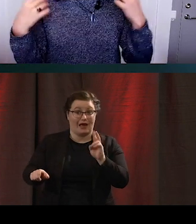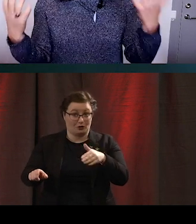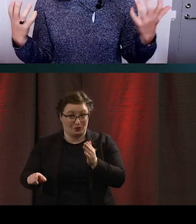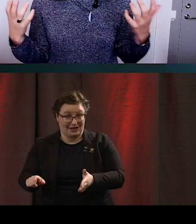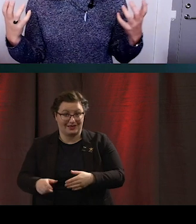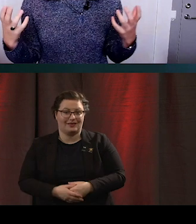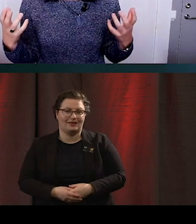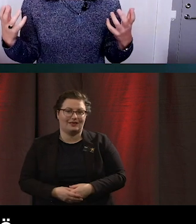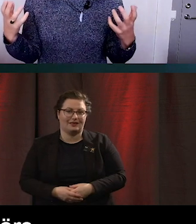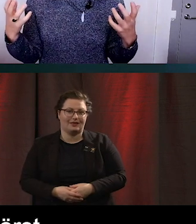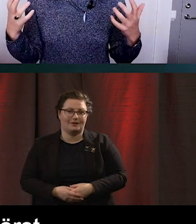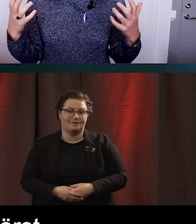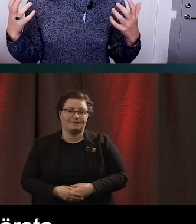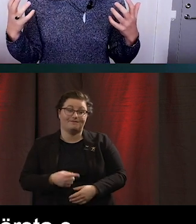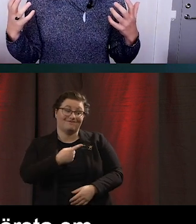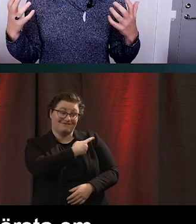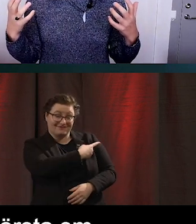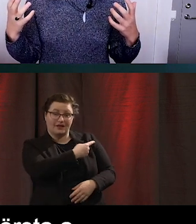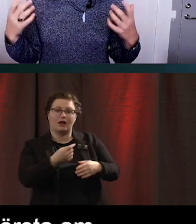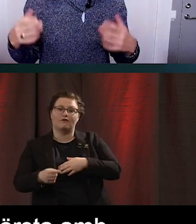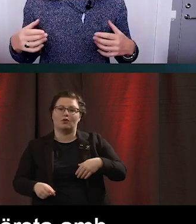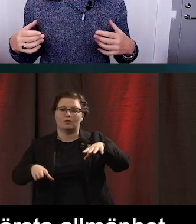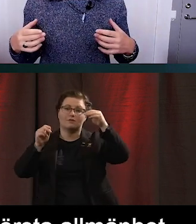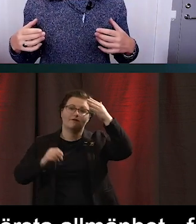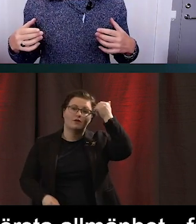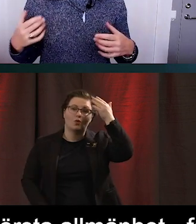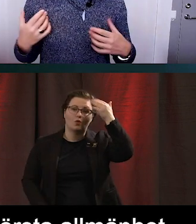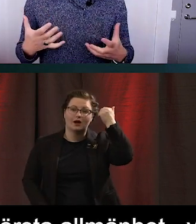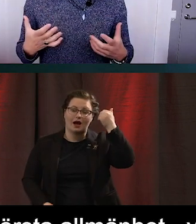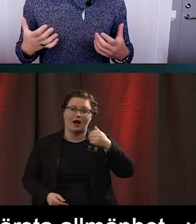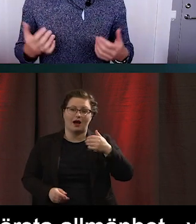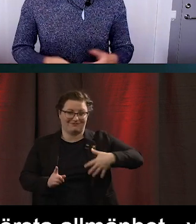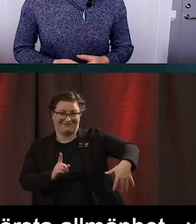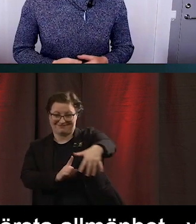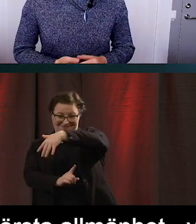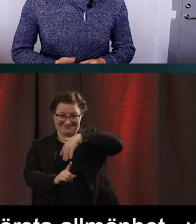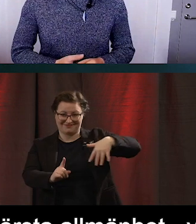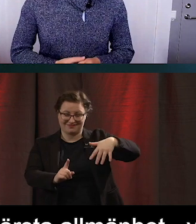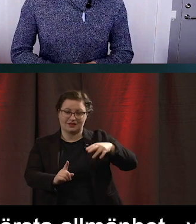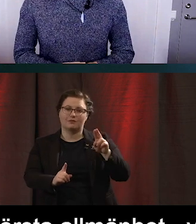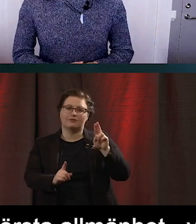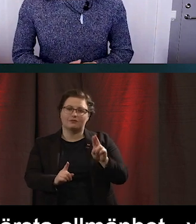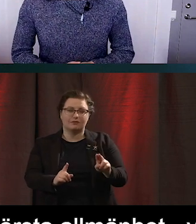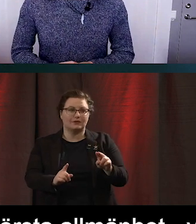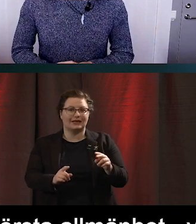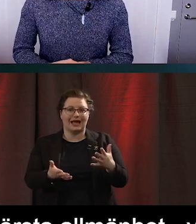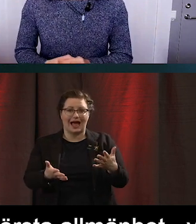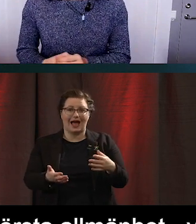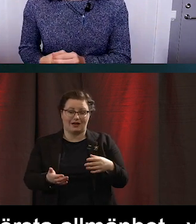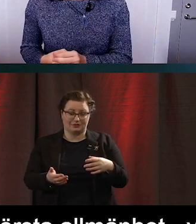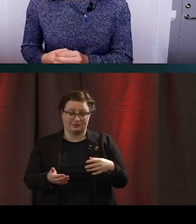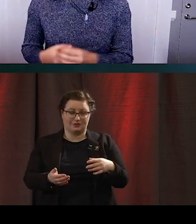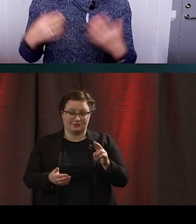Så största allmänhetningsförmåga av vad som sker runt omkring oss är egentligen byggt för den här människan som levde